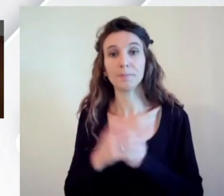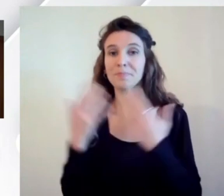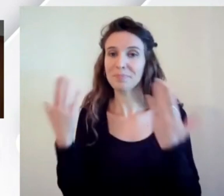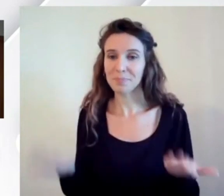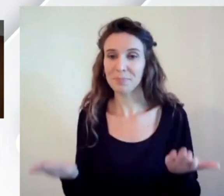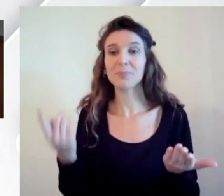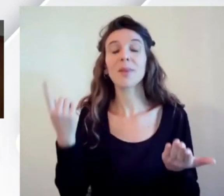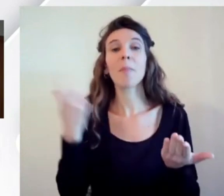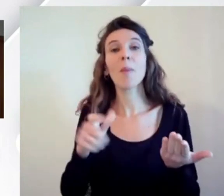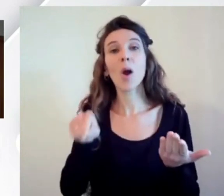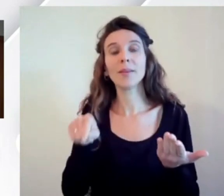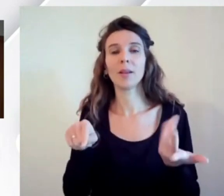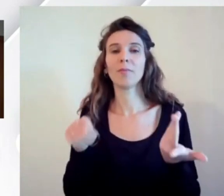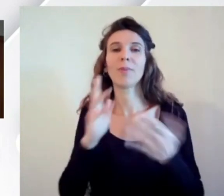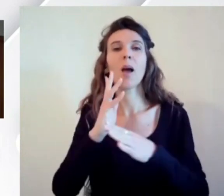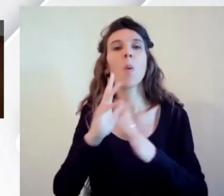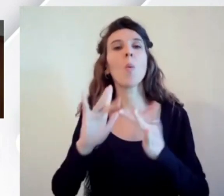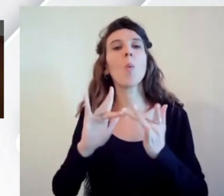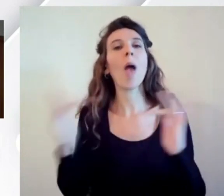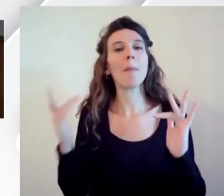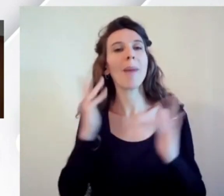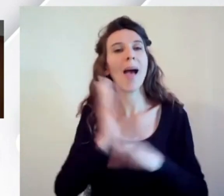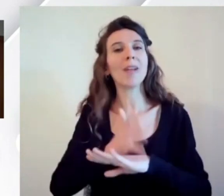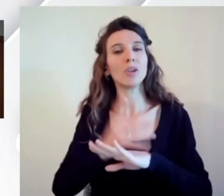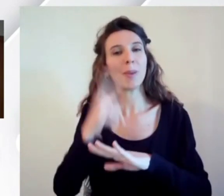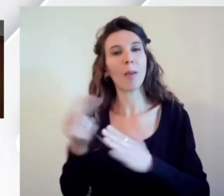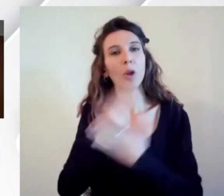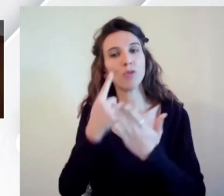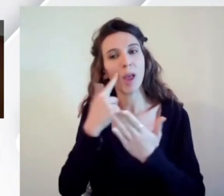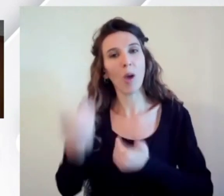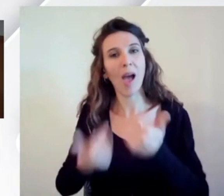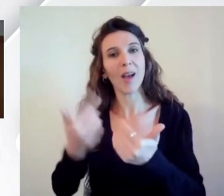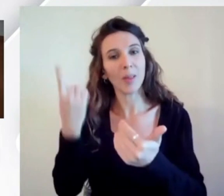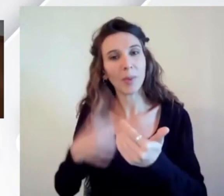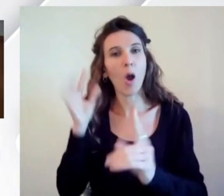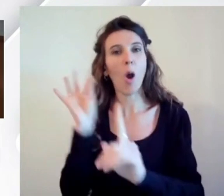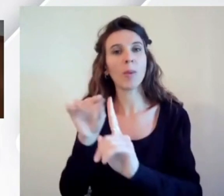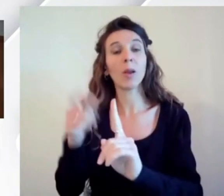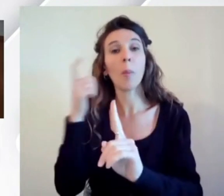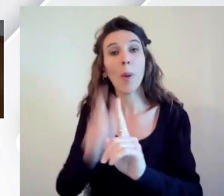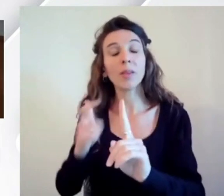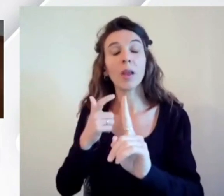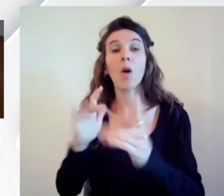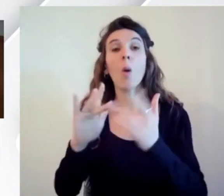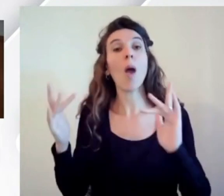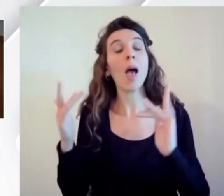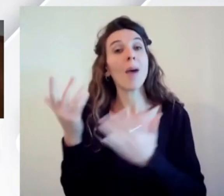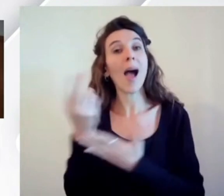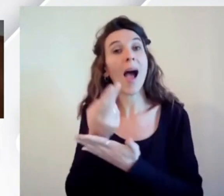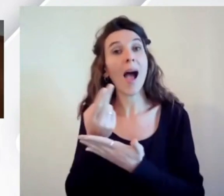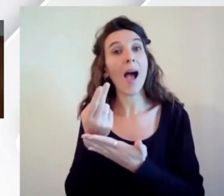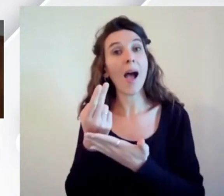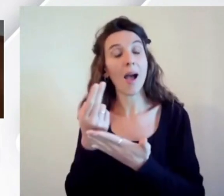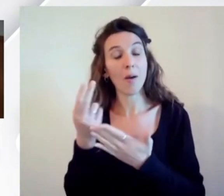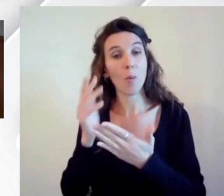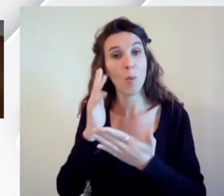avanti il progetto di web accessibile, perché comunque all'interno di web accessibile cerchiamo di mettere